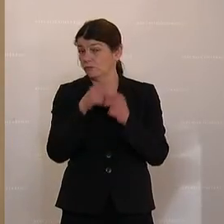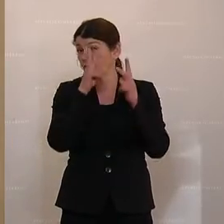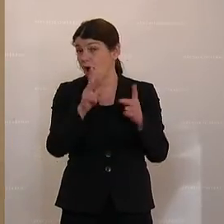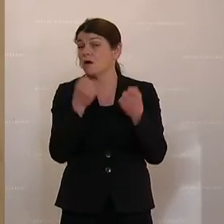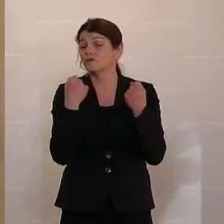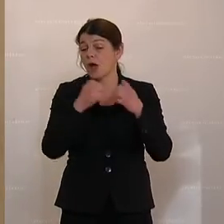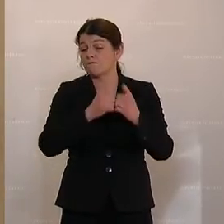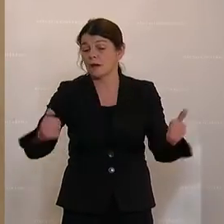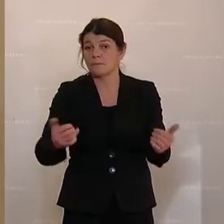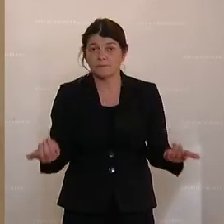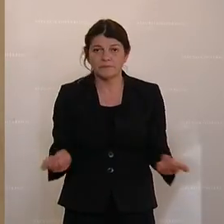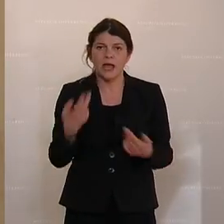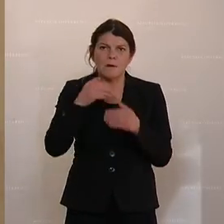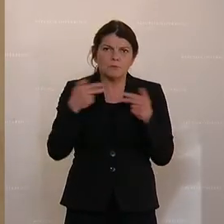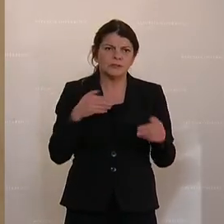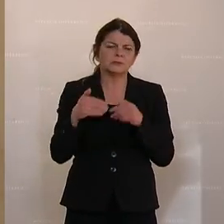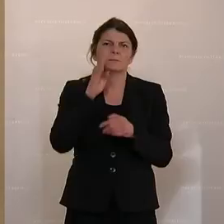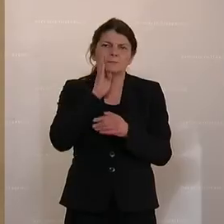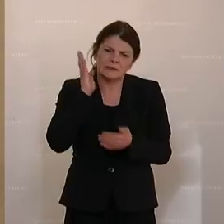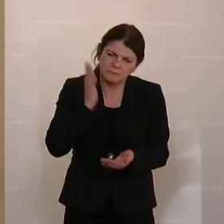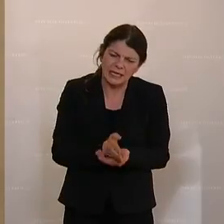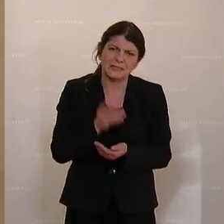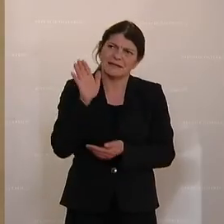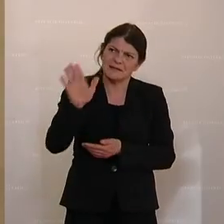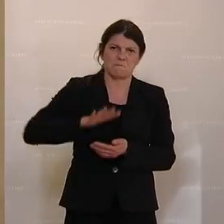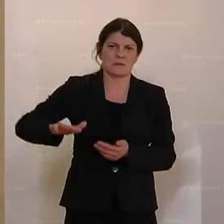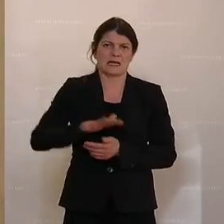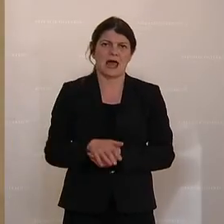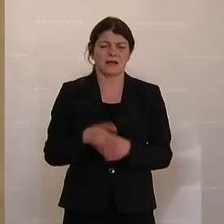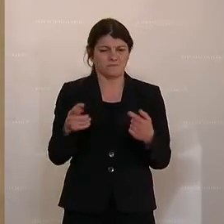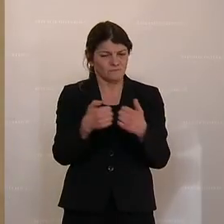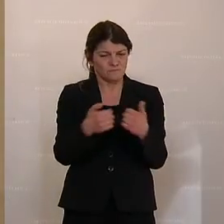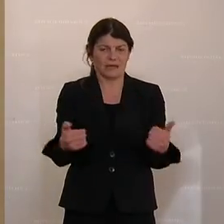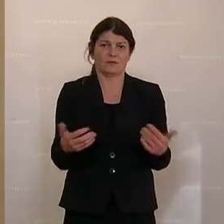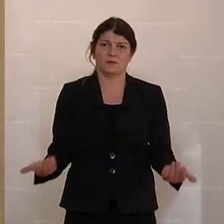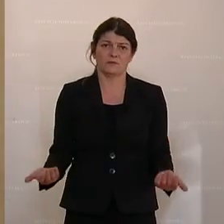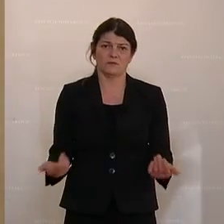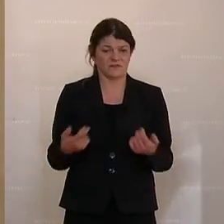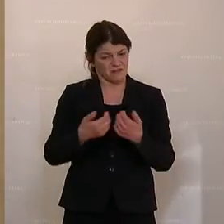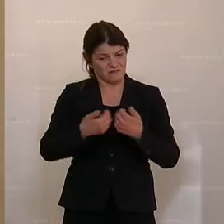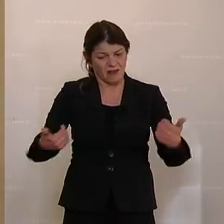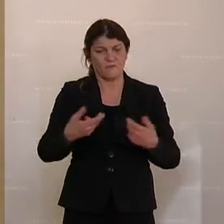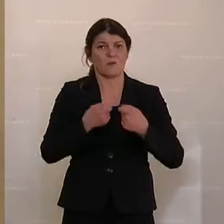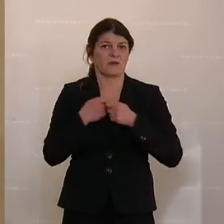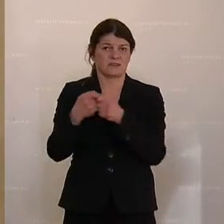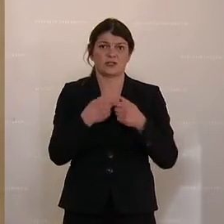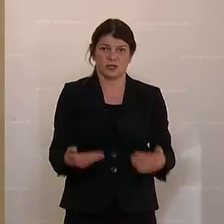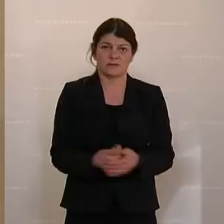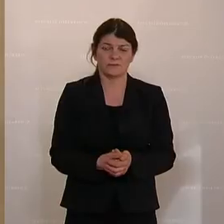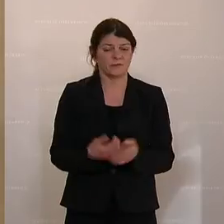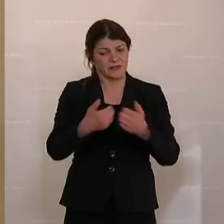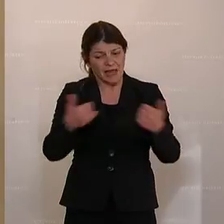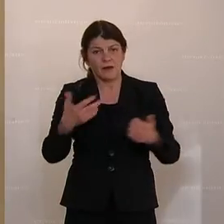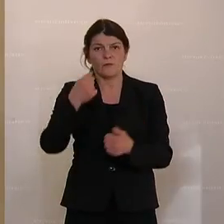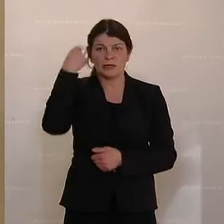Herr Bundesminister, bitte beenden Sie zumindest in Ihrem Bereich diese Spaltung, diese Teilung der Gesellschaft, der Menschen